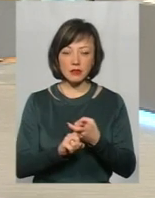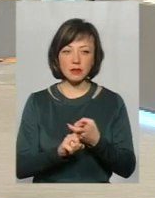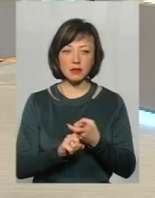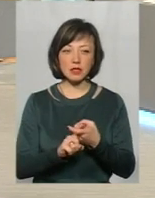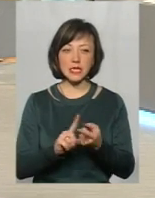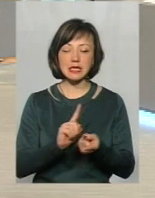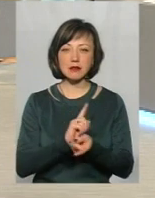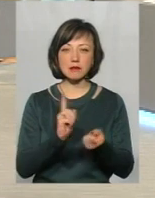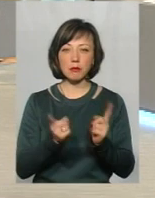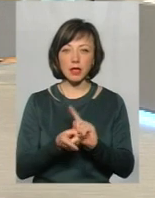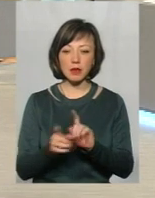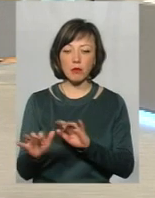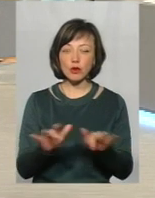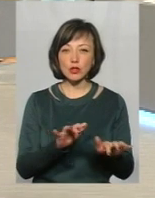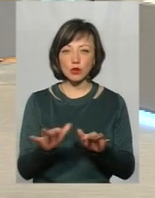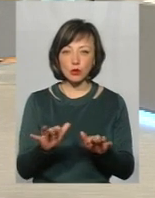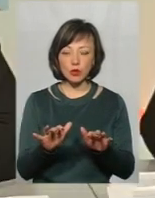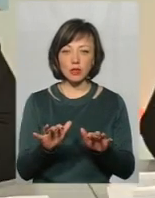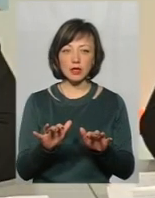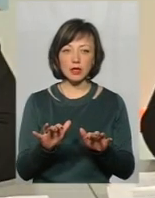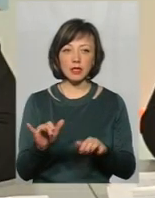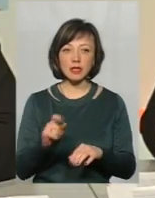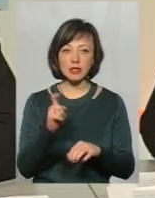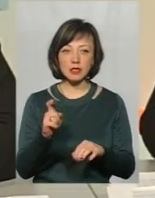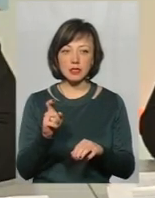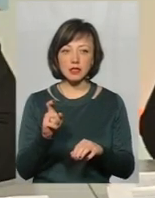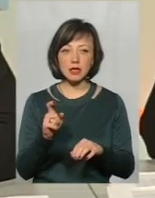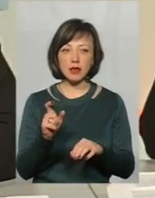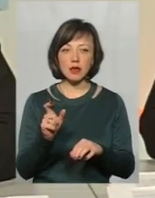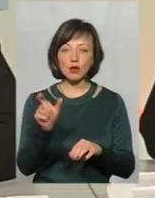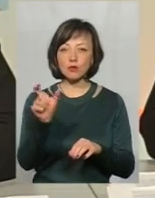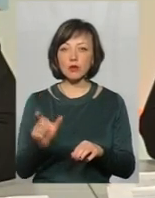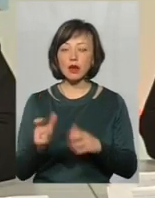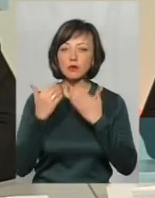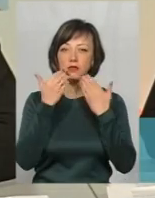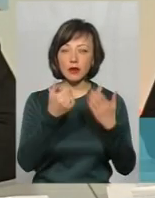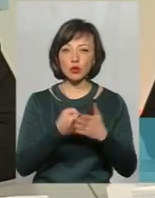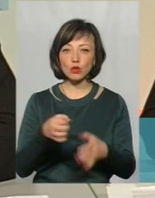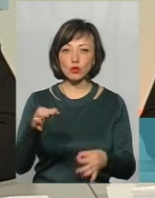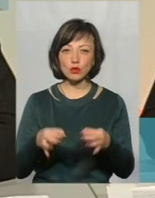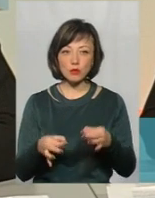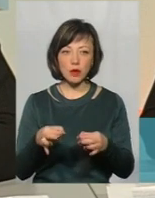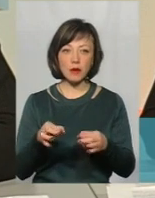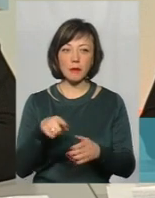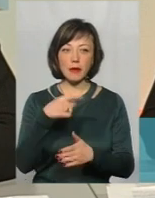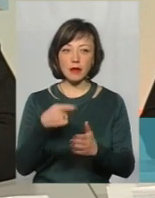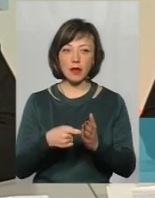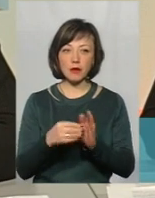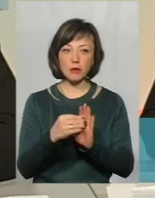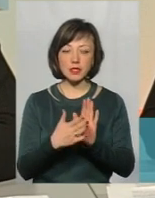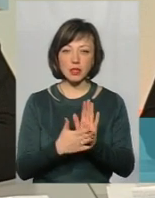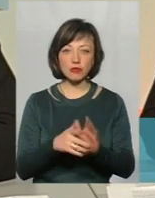процедури, а саме із суб'єктом звернення до суду, який ініціюватиме питання про призначення